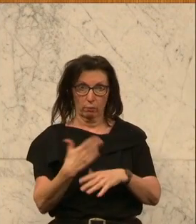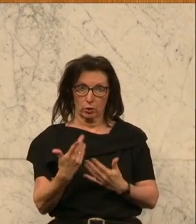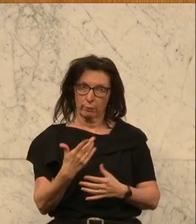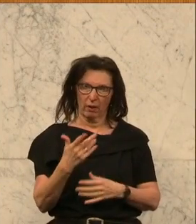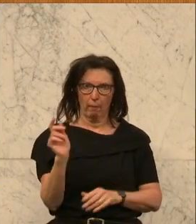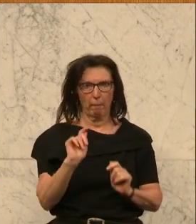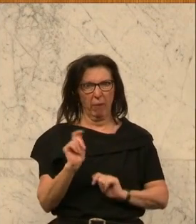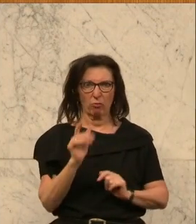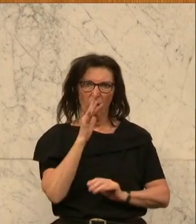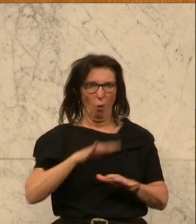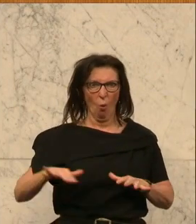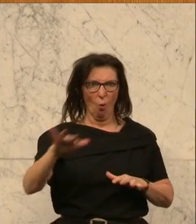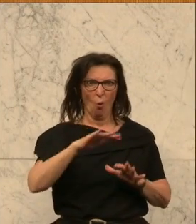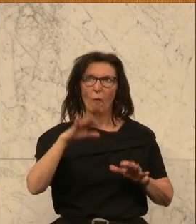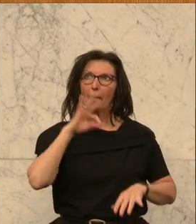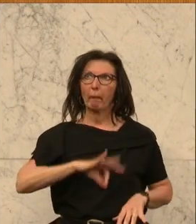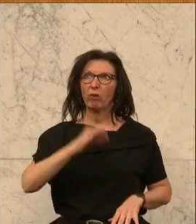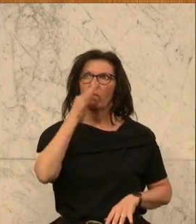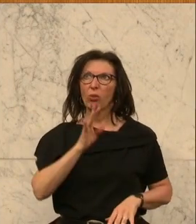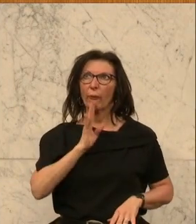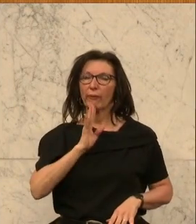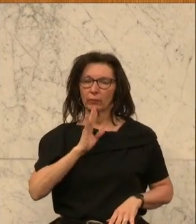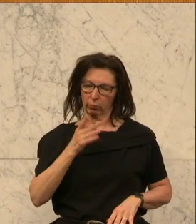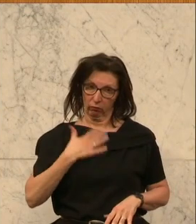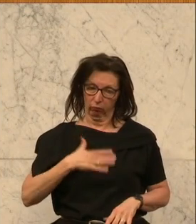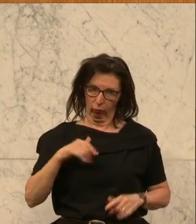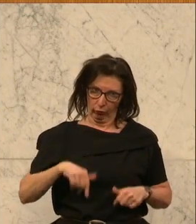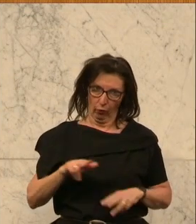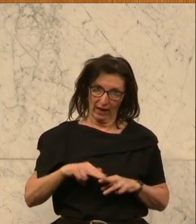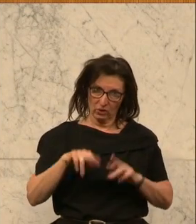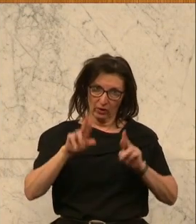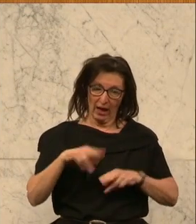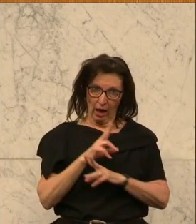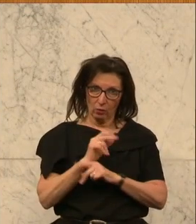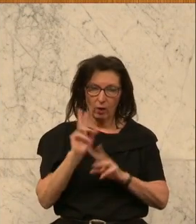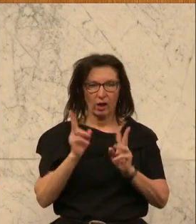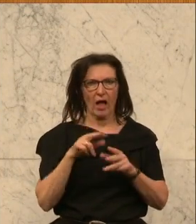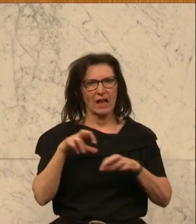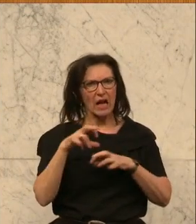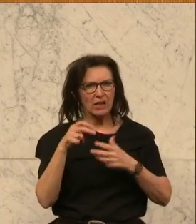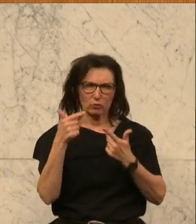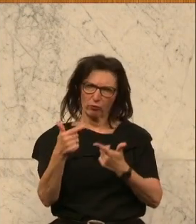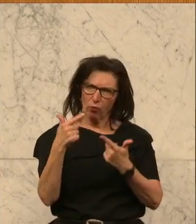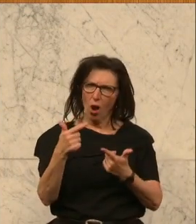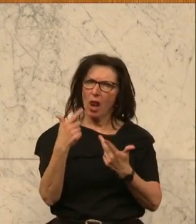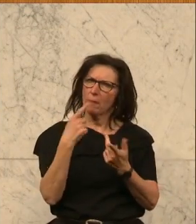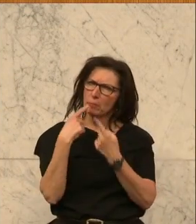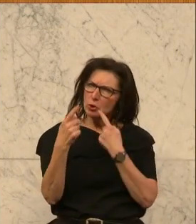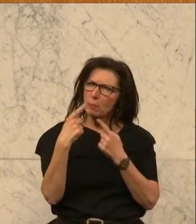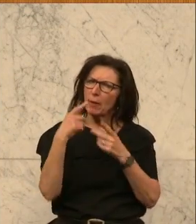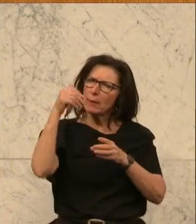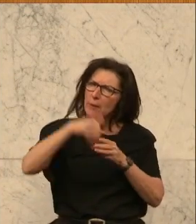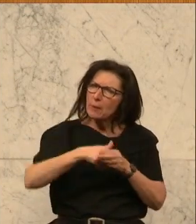Ich bin froh, dass wir hier im österreichischen Nationalrat sitzen und eine Regierungsvorlage besprechen können, die ein paar sehr pragmatische,